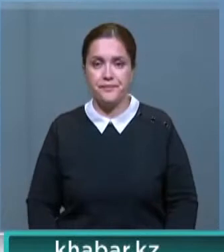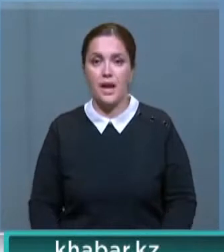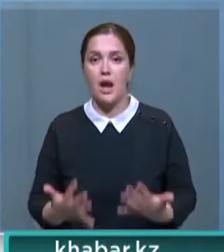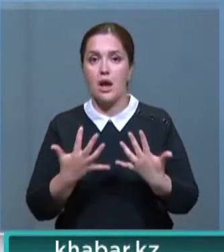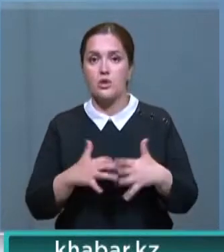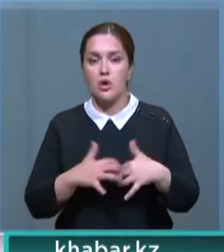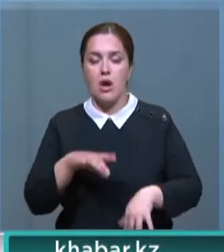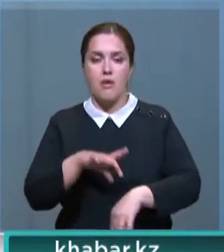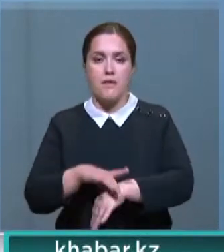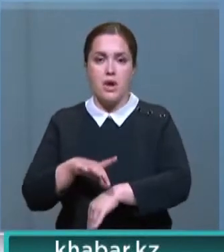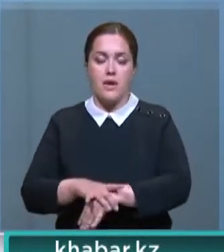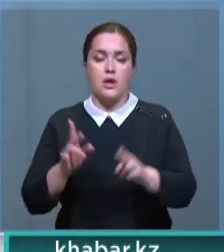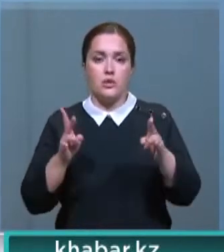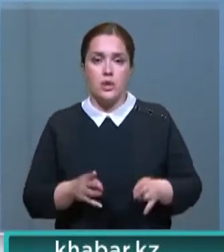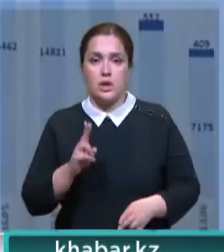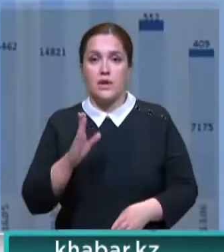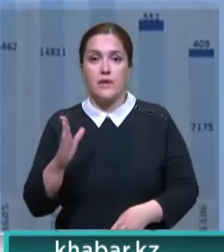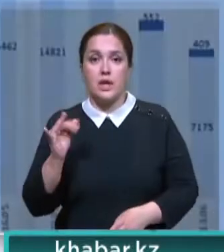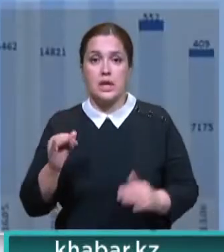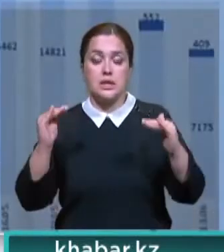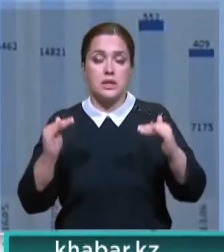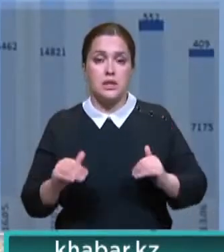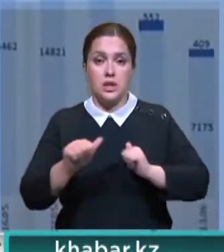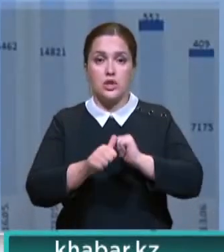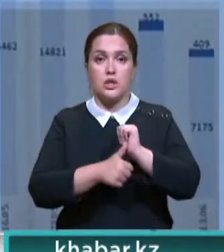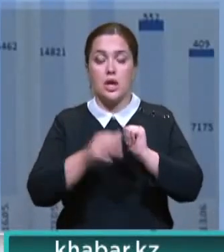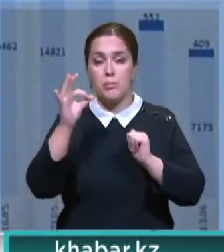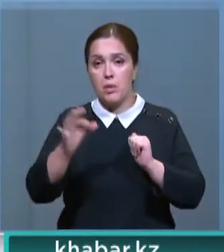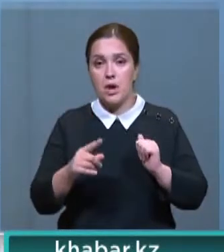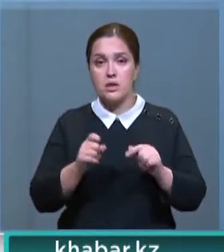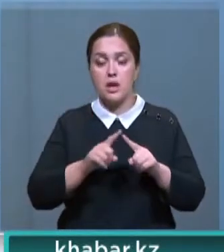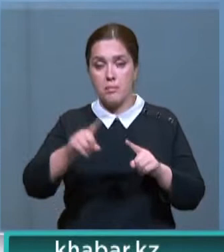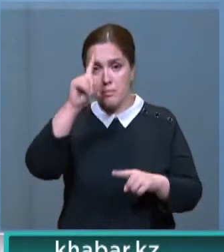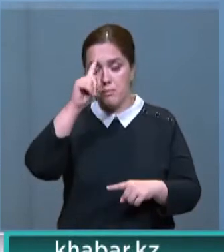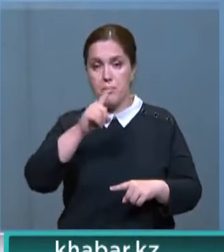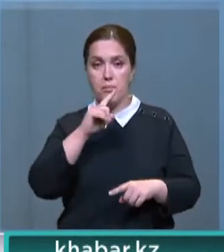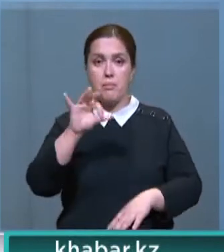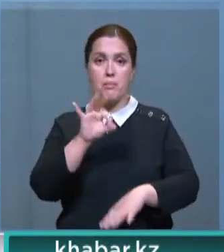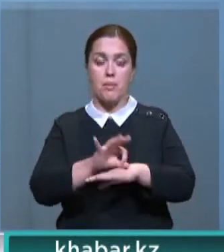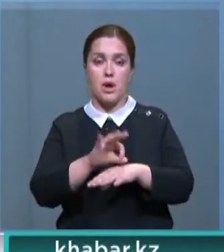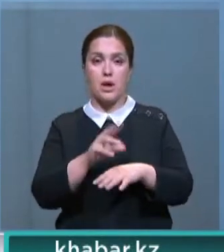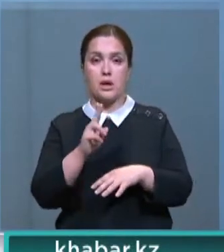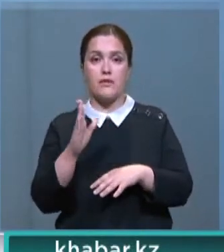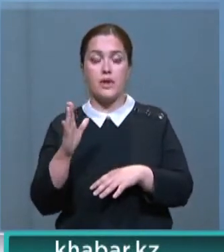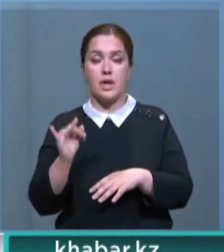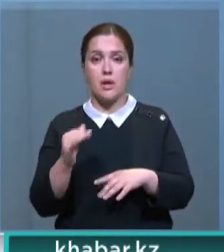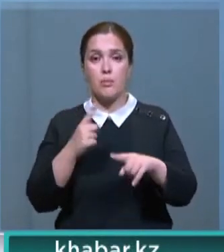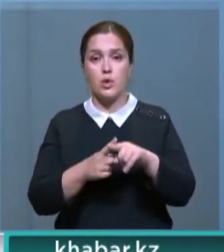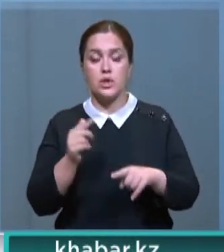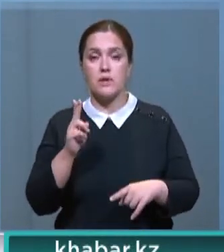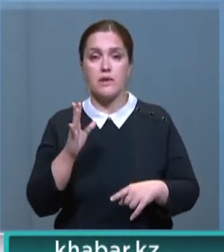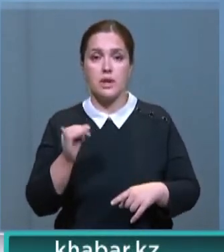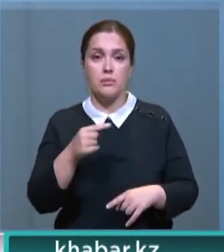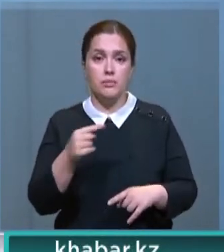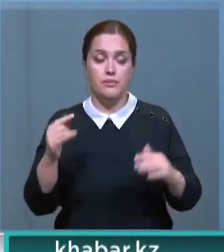КВИ за последнюю неделю снизилось на 16%. За последний месяц количество больных с КВИ плюс и КВИ минус снизилось